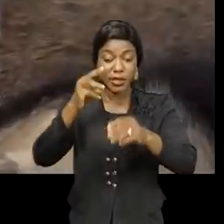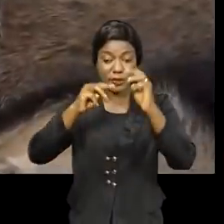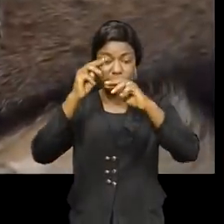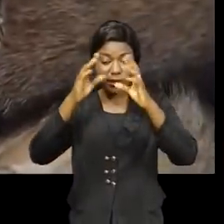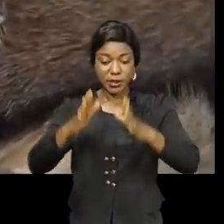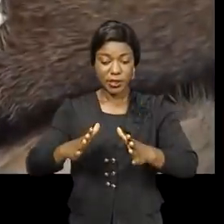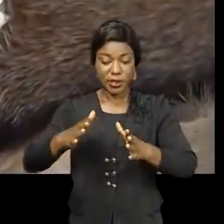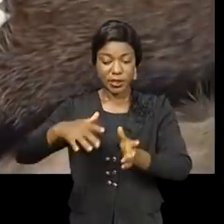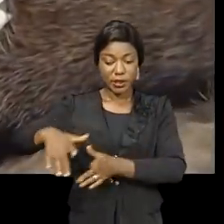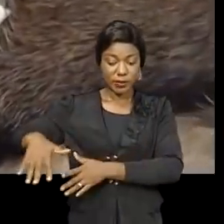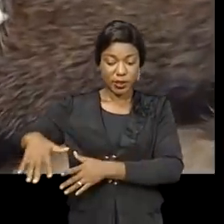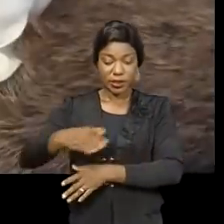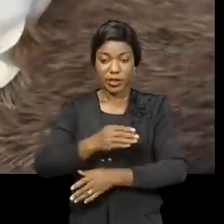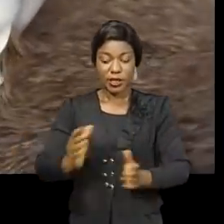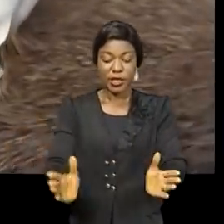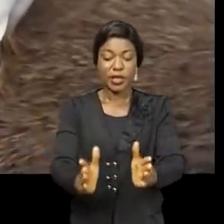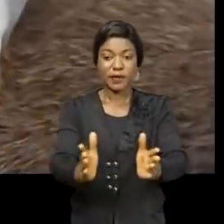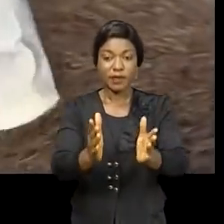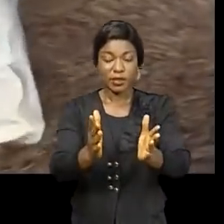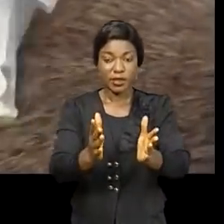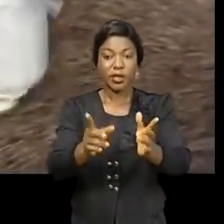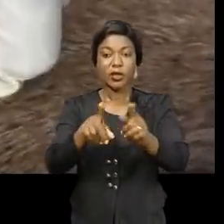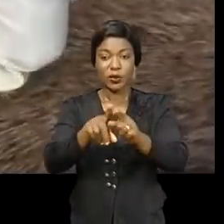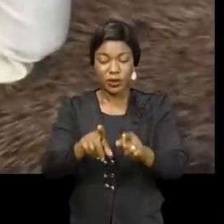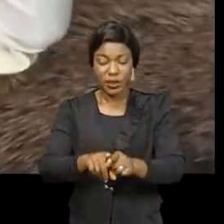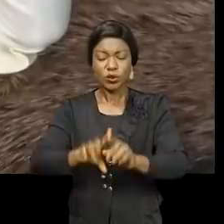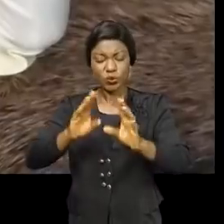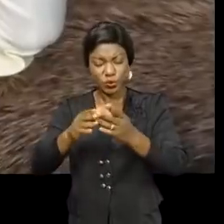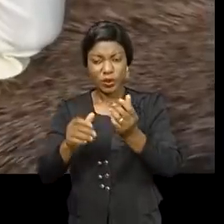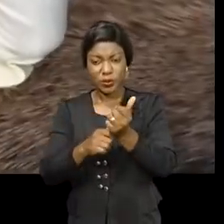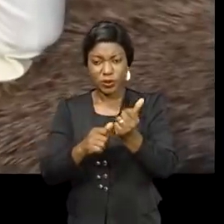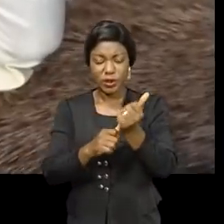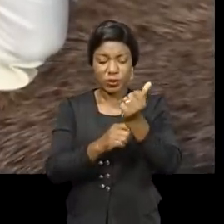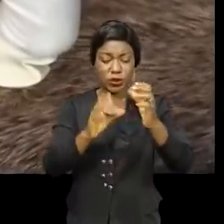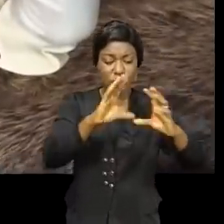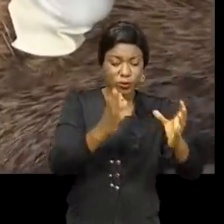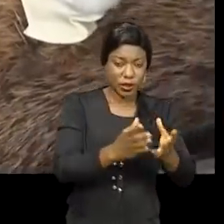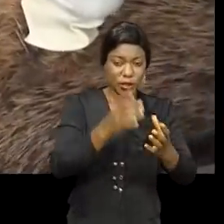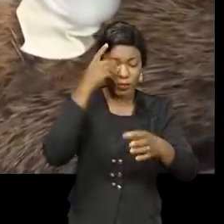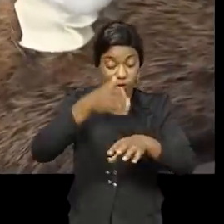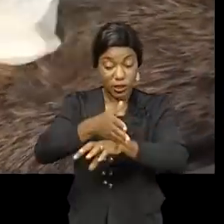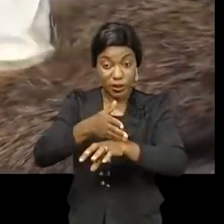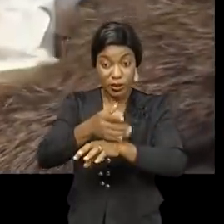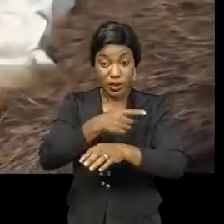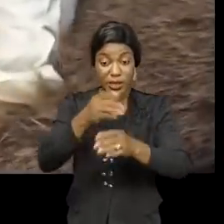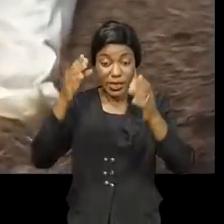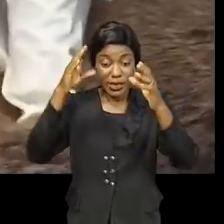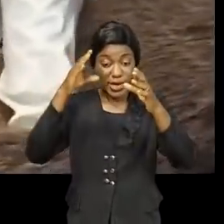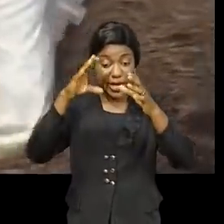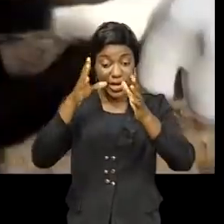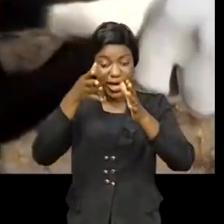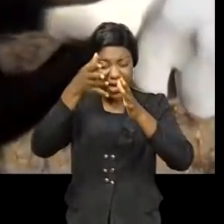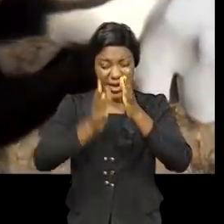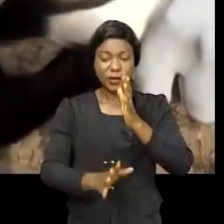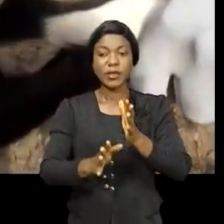de la Pêche et Élevage à Kinshasa, les vétérinaires, les agents communautaires en santé animale AXA et les inspecteurs de la pêche et